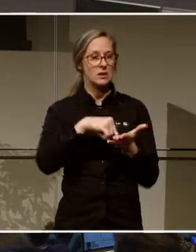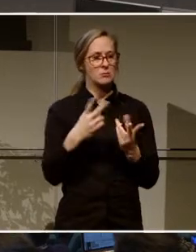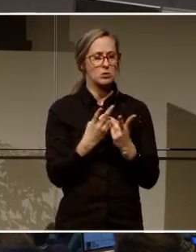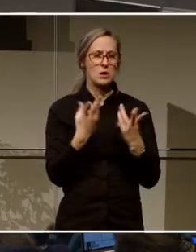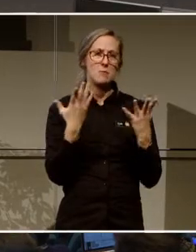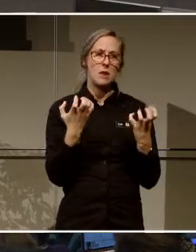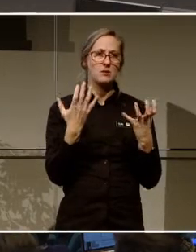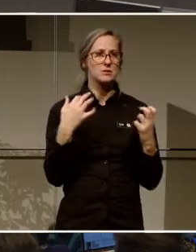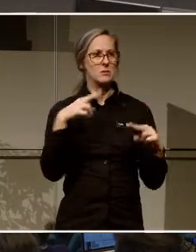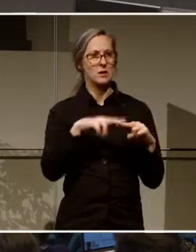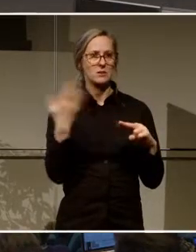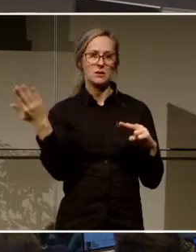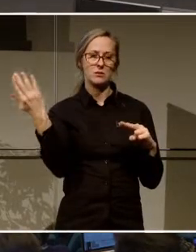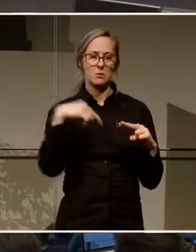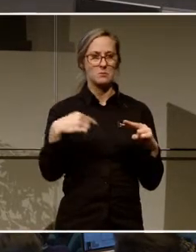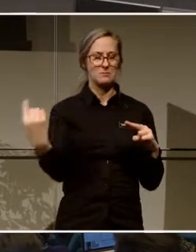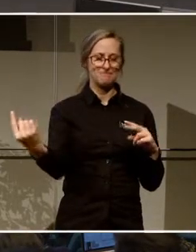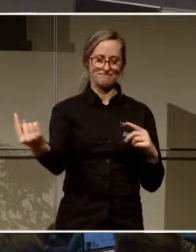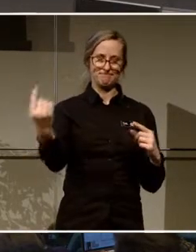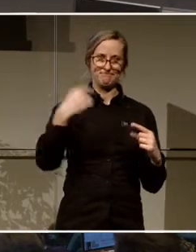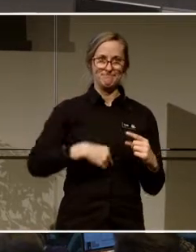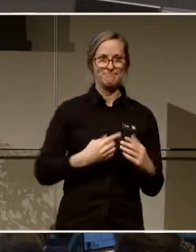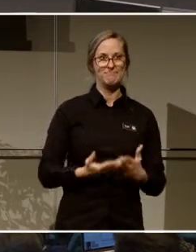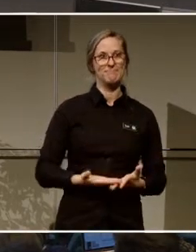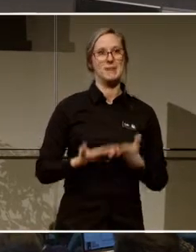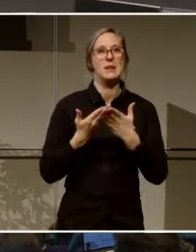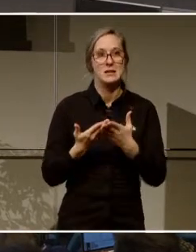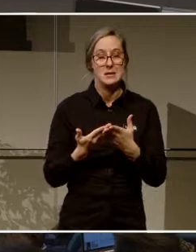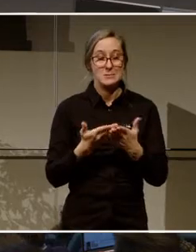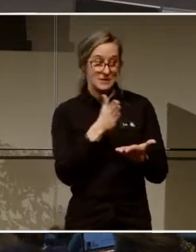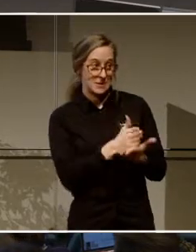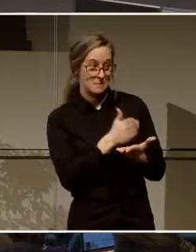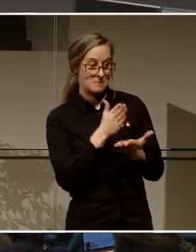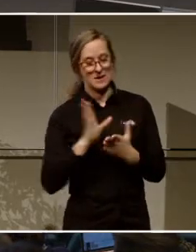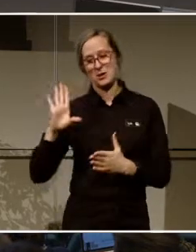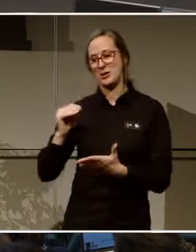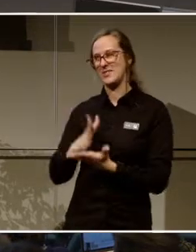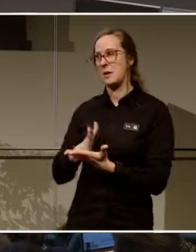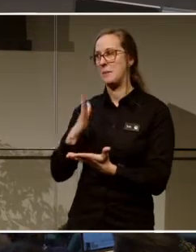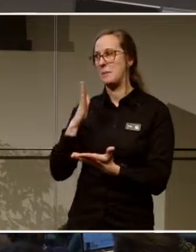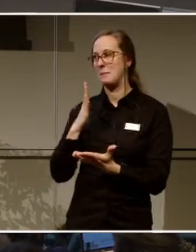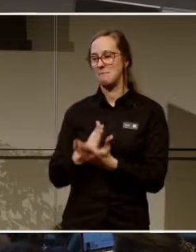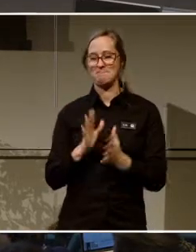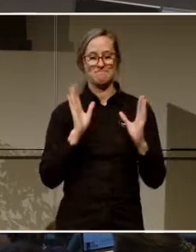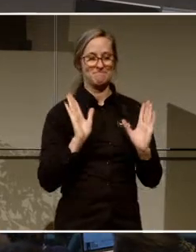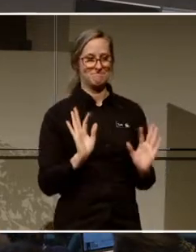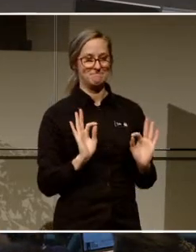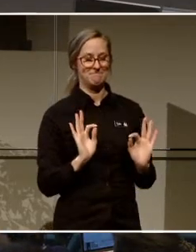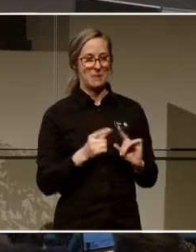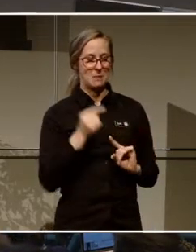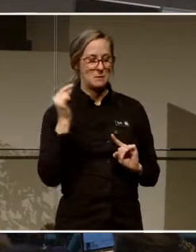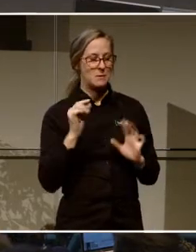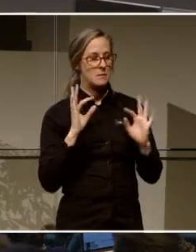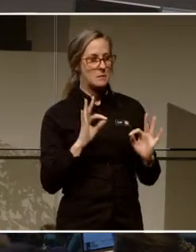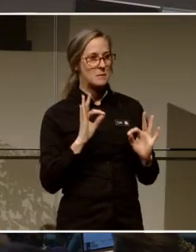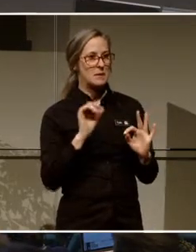för att få vägledning och hjälp och sådant med sina digitala funderingar. Stämmer detta? Det stämmer. Super. Hur ser det egentligen ut med det